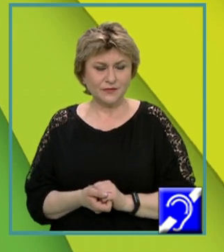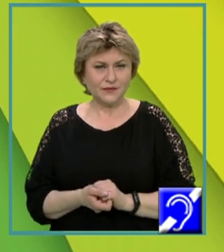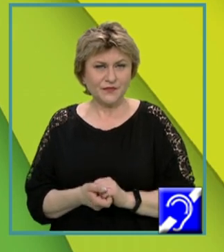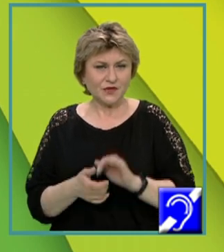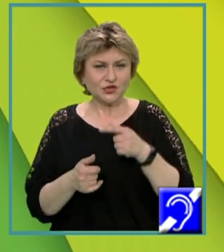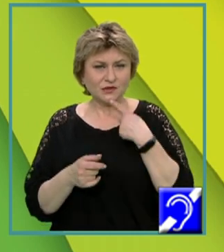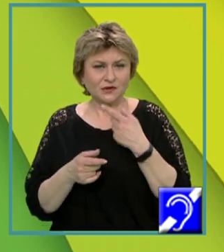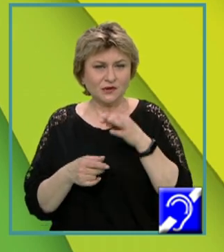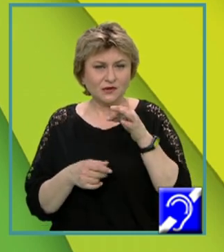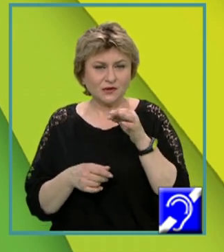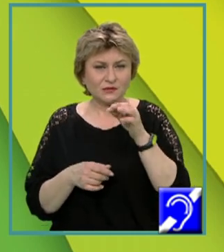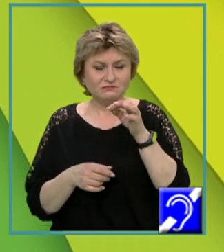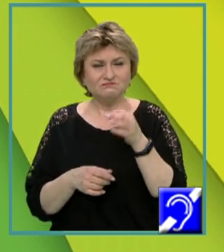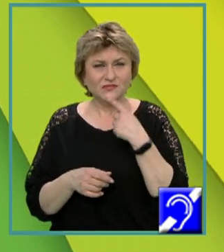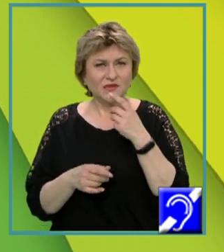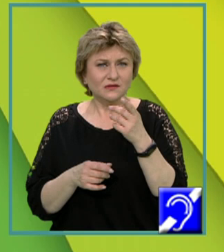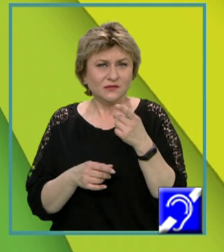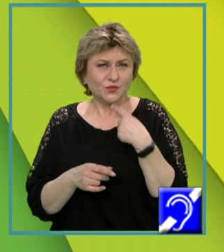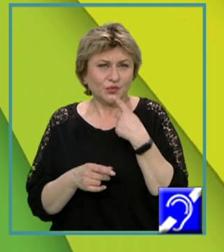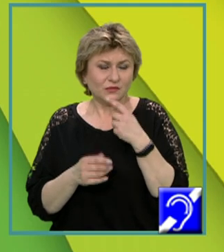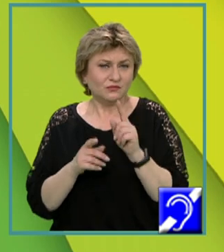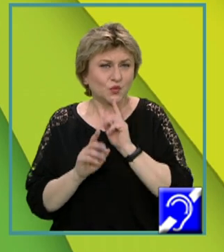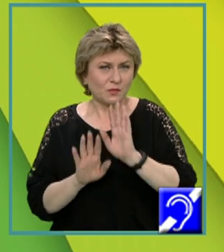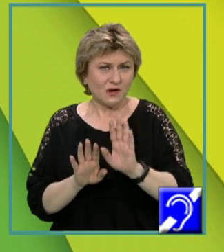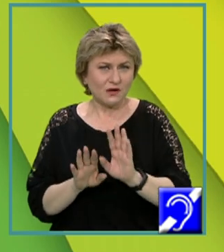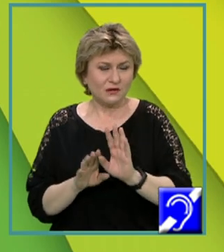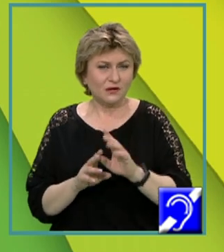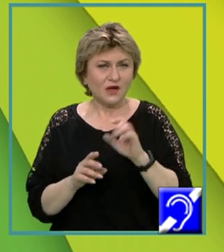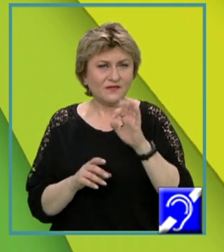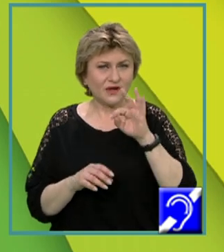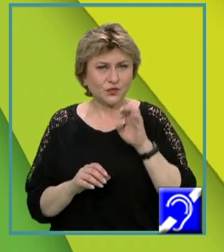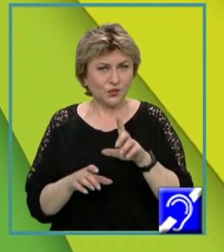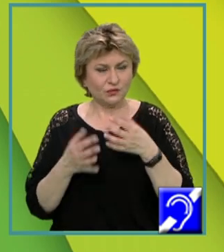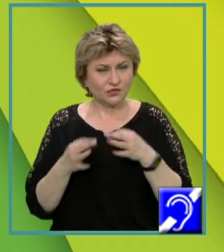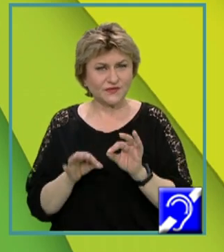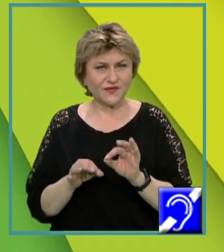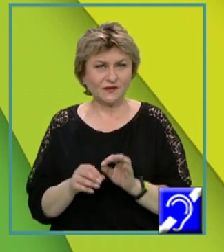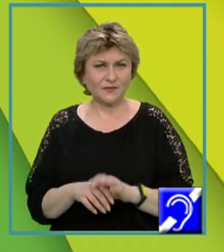și, așa cum îi spune numele, efectul ei va fi